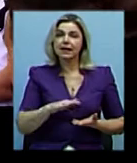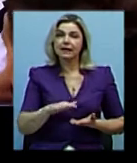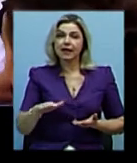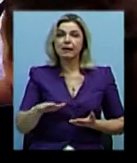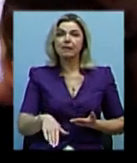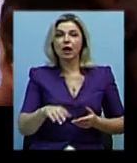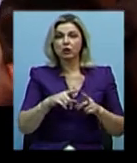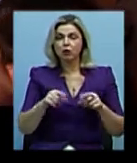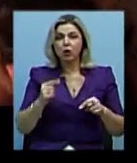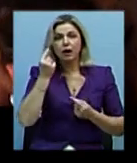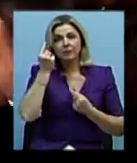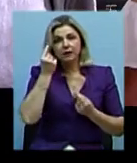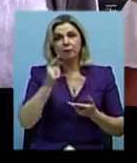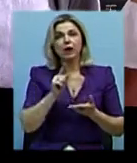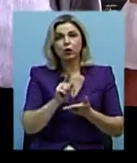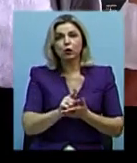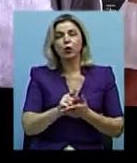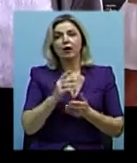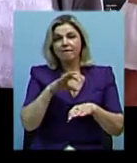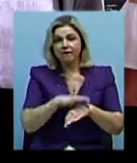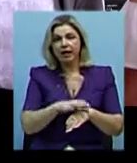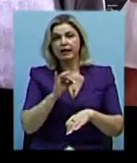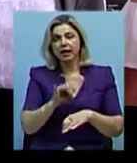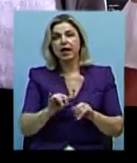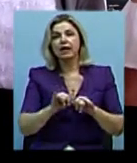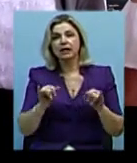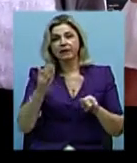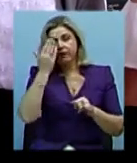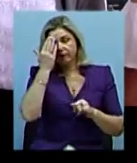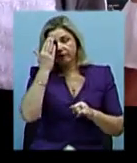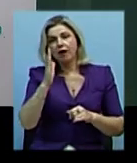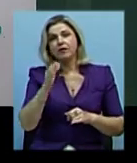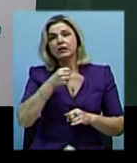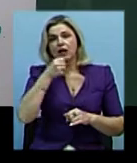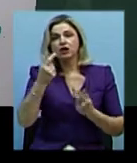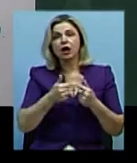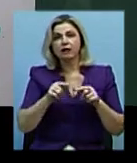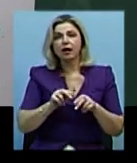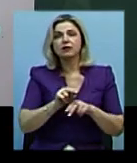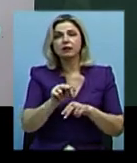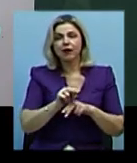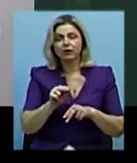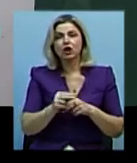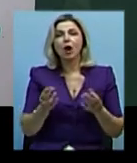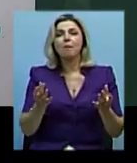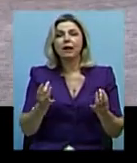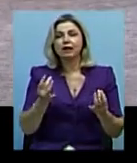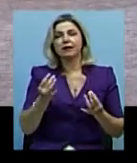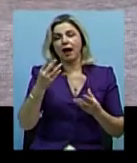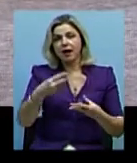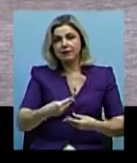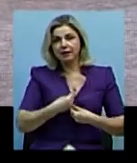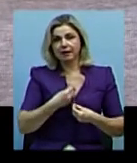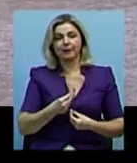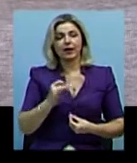молодшої школи психологи мають виявити та розвинути певні схильності, то в старших класах навчають медитації та конфліктології. Маргарита